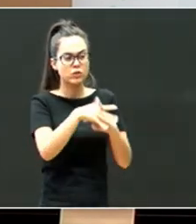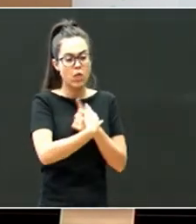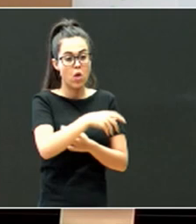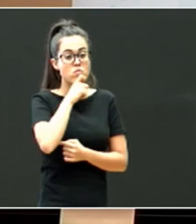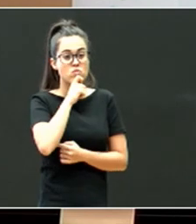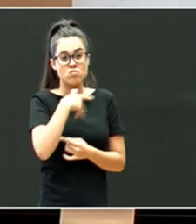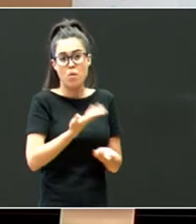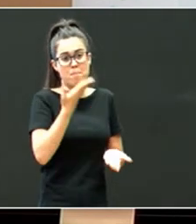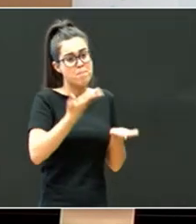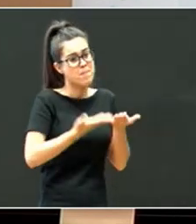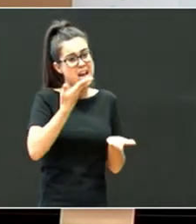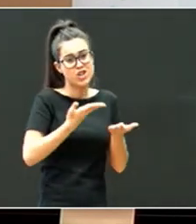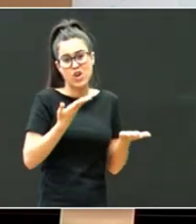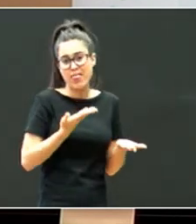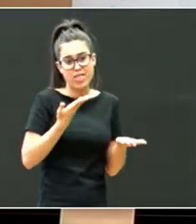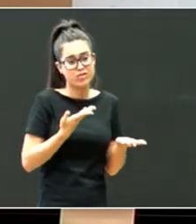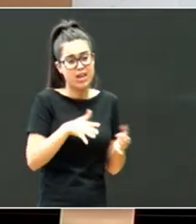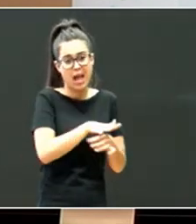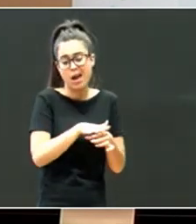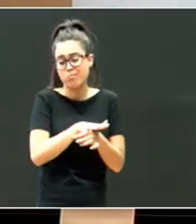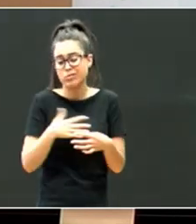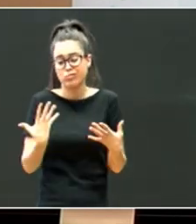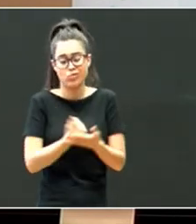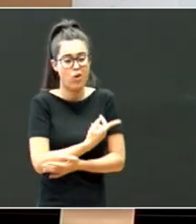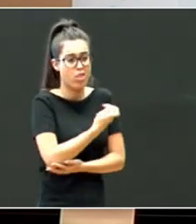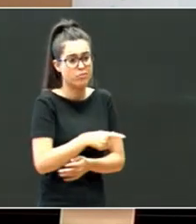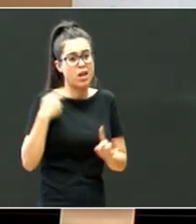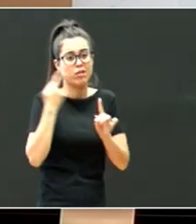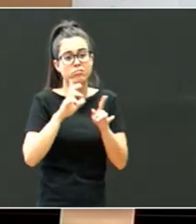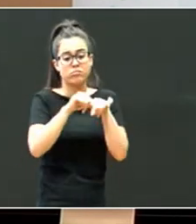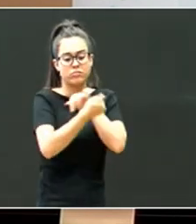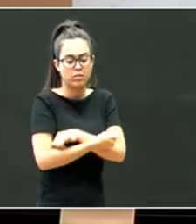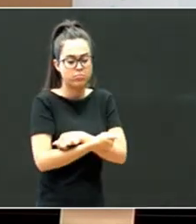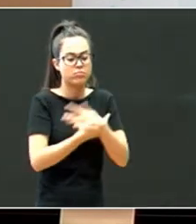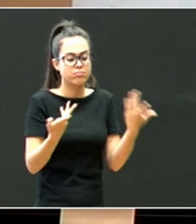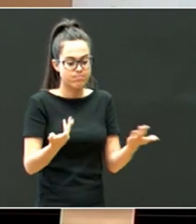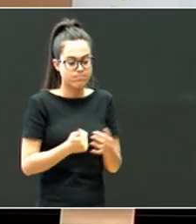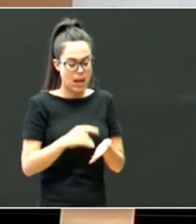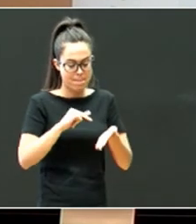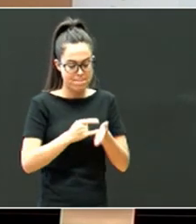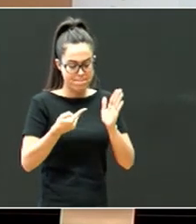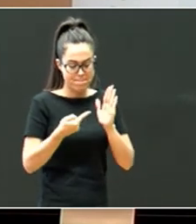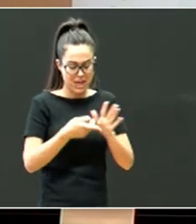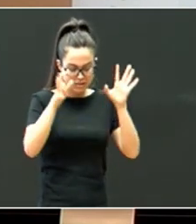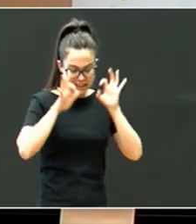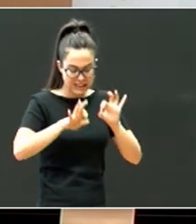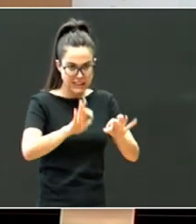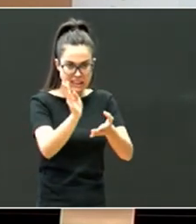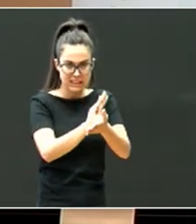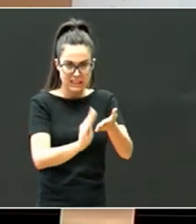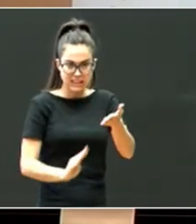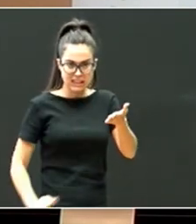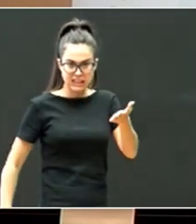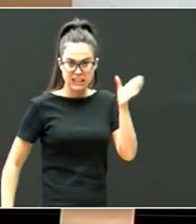guztitako, balora zinioat, beharko lauke, ba, berarekin azteko, ba, benetako plan, berarekin dago